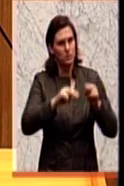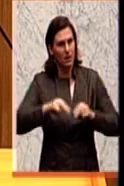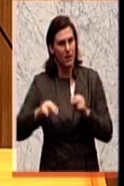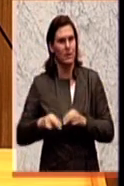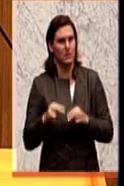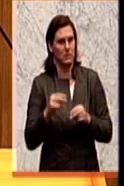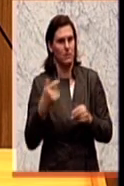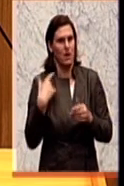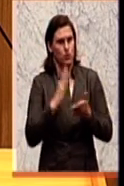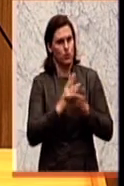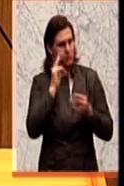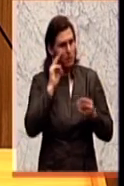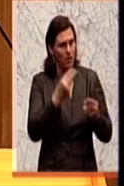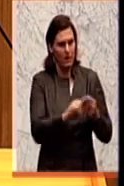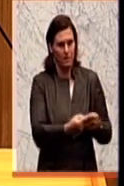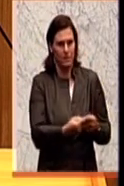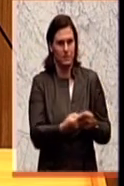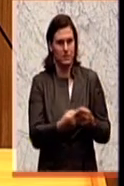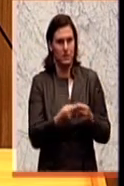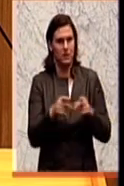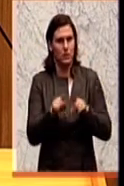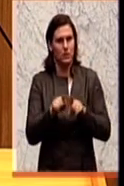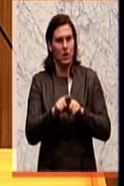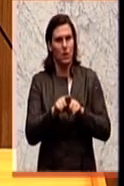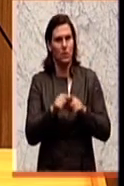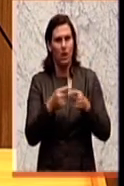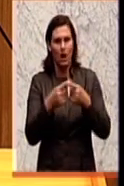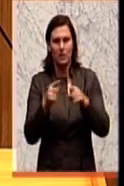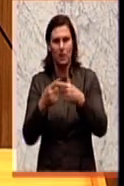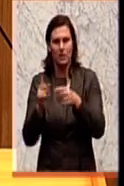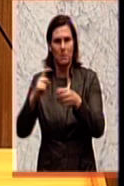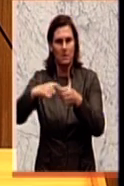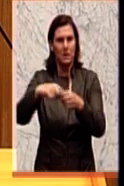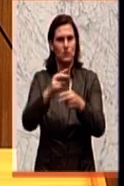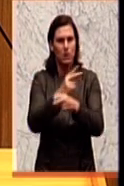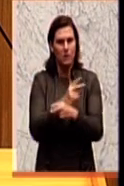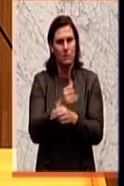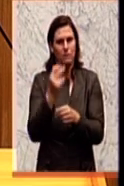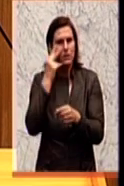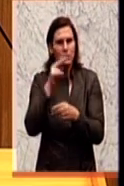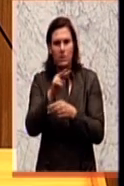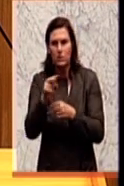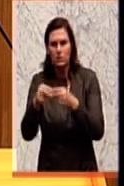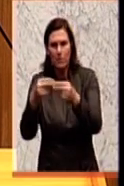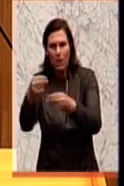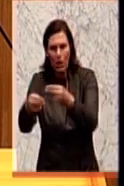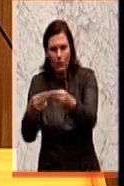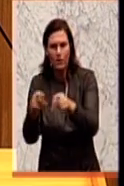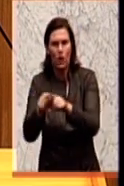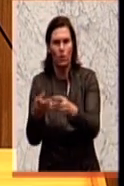Ausgestaltung konnte auch bereits auf Erfahrungen anderer Mitgliedstaaten zurückgegriffen werden und natürlich auch auf nationale